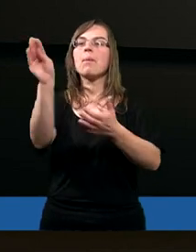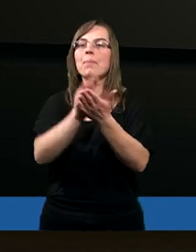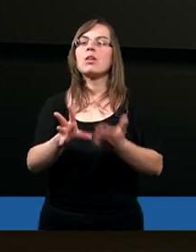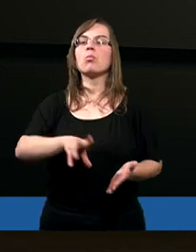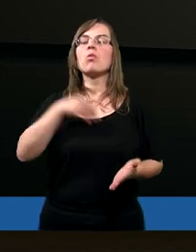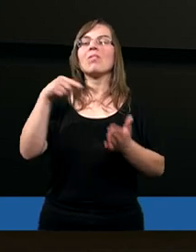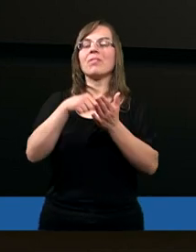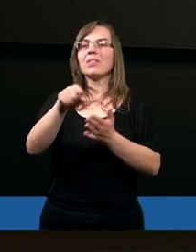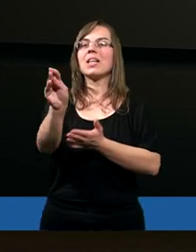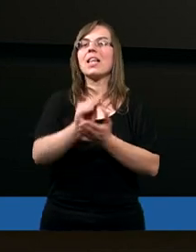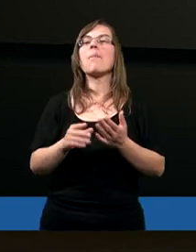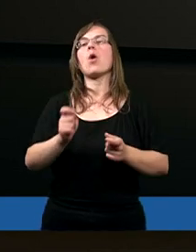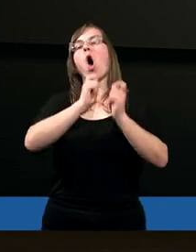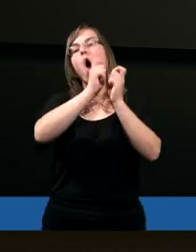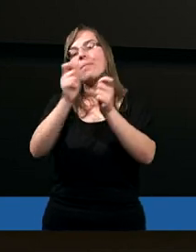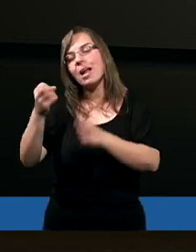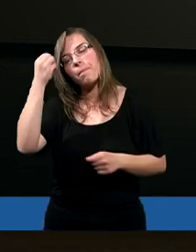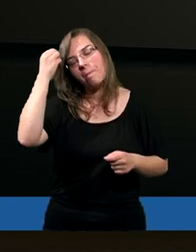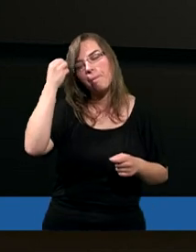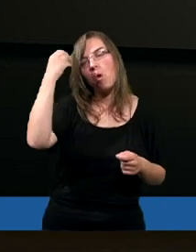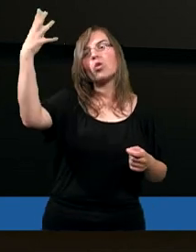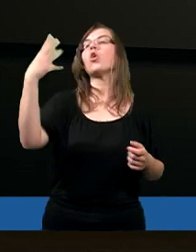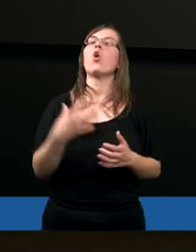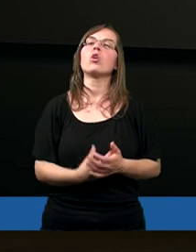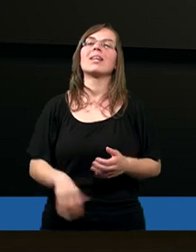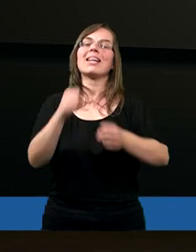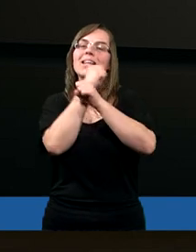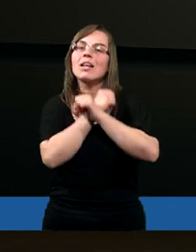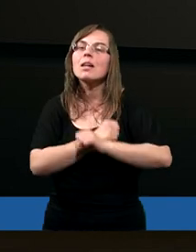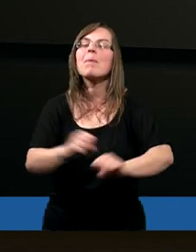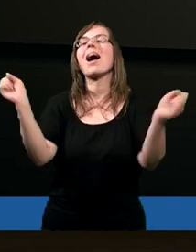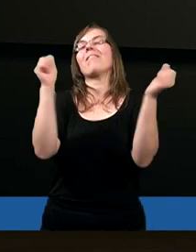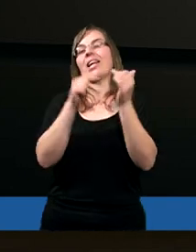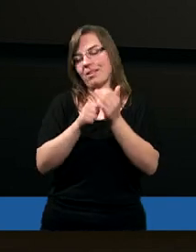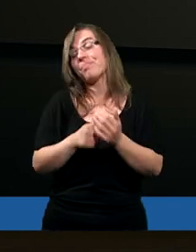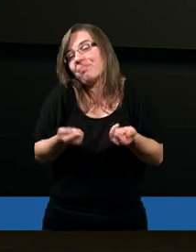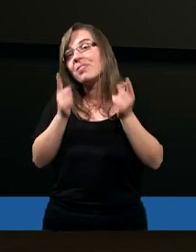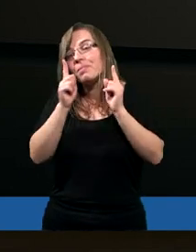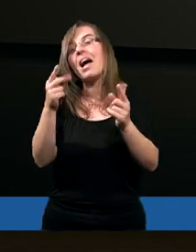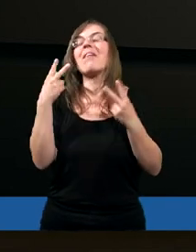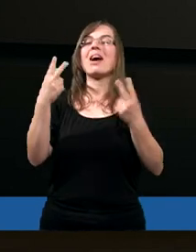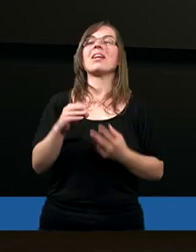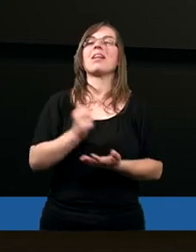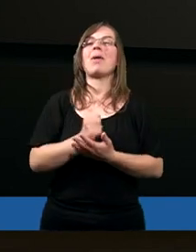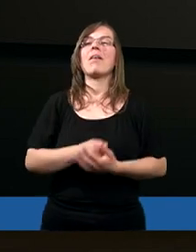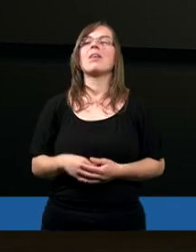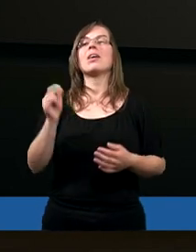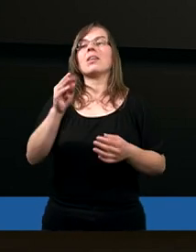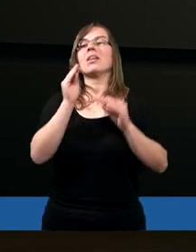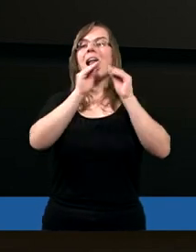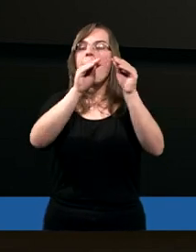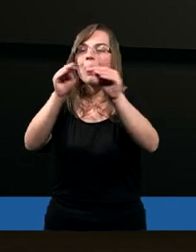Pismo Święte, jak jest napisane, obdarza mądrością, ku zbawieniu oczywiście. Pismo Święte